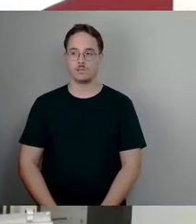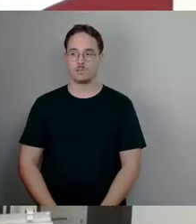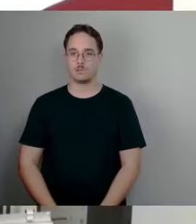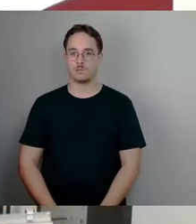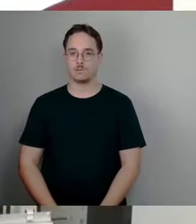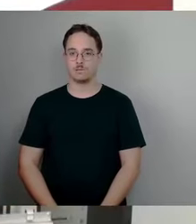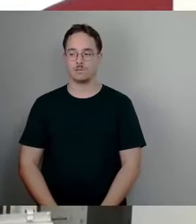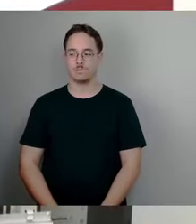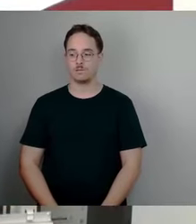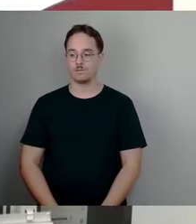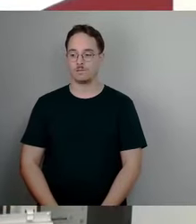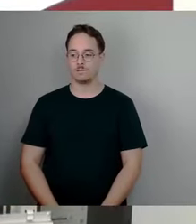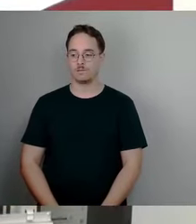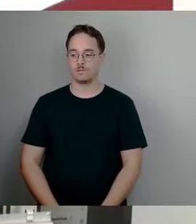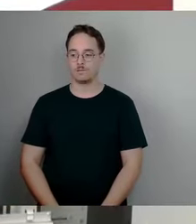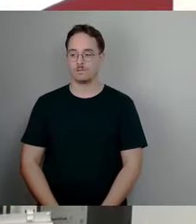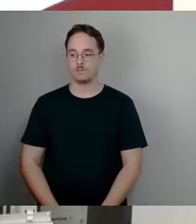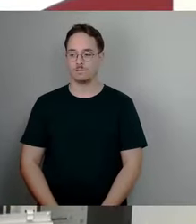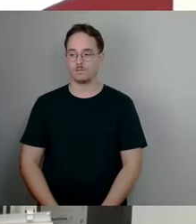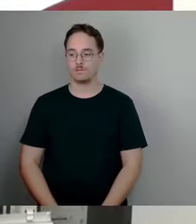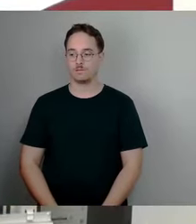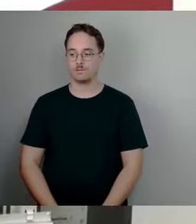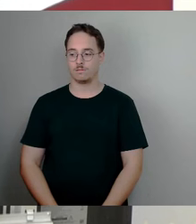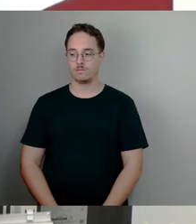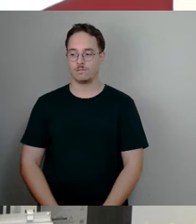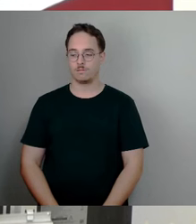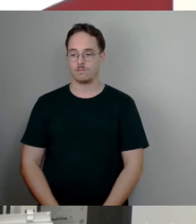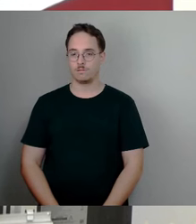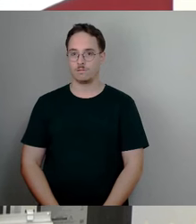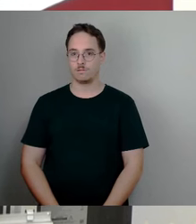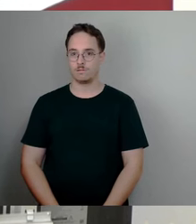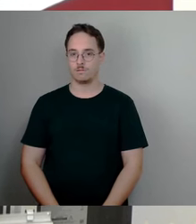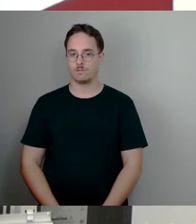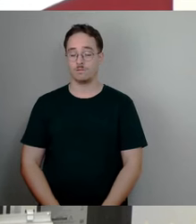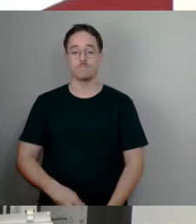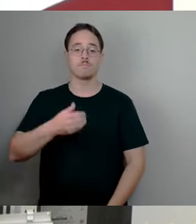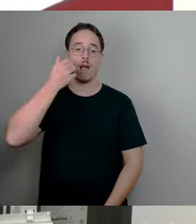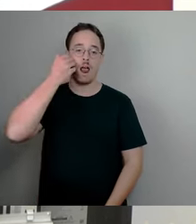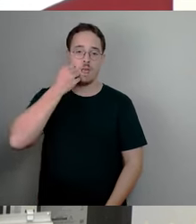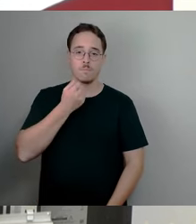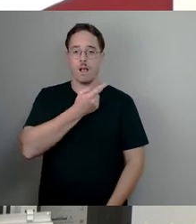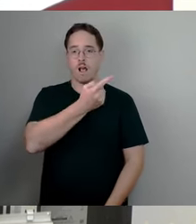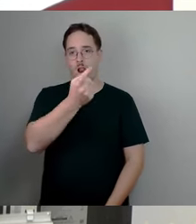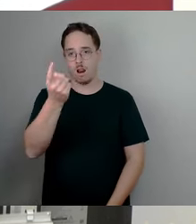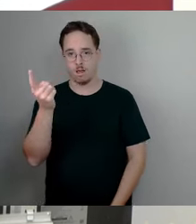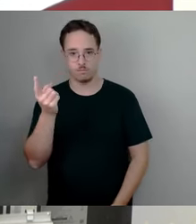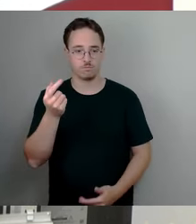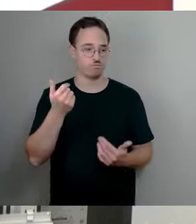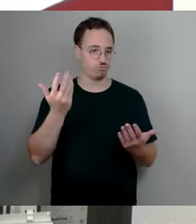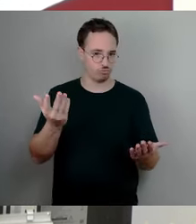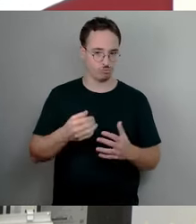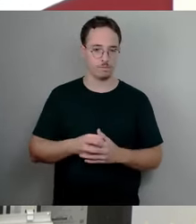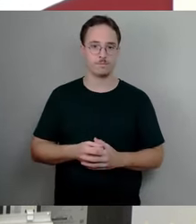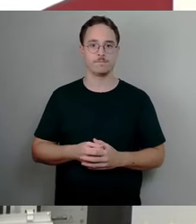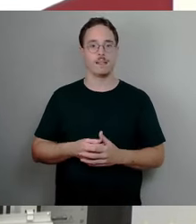Sehr geehrter Herr erster Bürgermeister, liebe Kolleginnen und Kollegen, liebe Menschen im Saal und draußen im internationalen